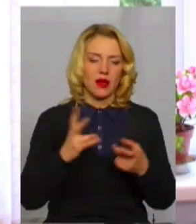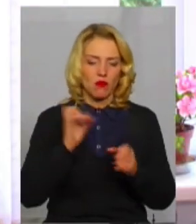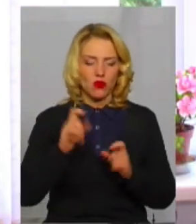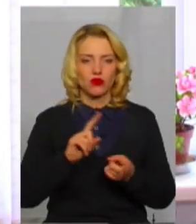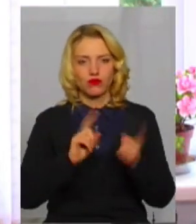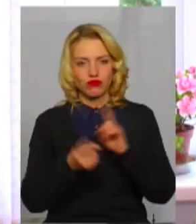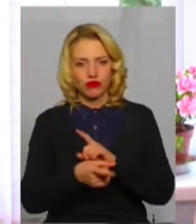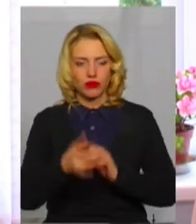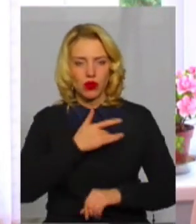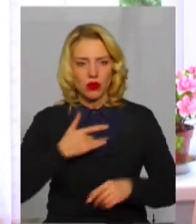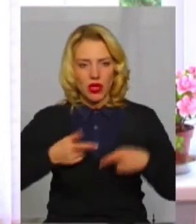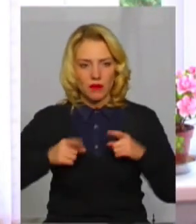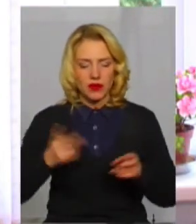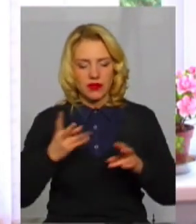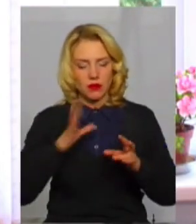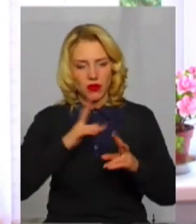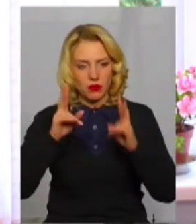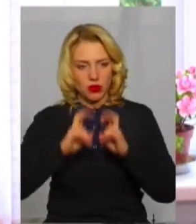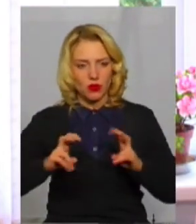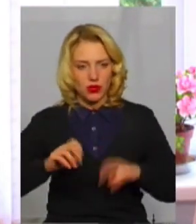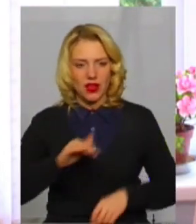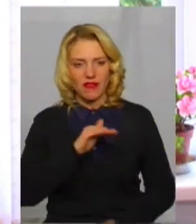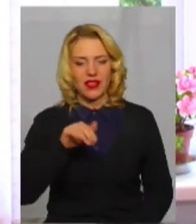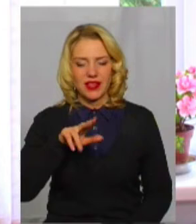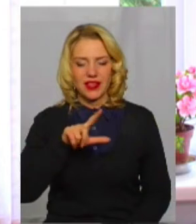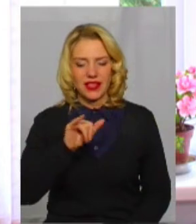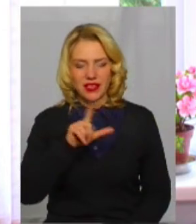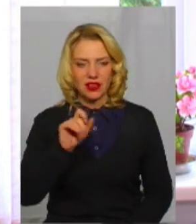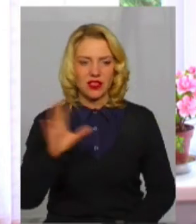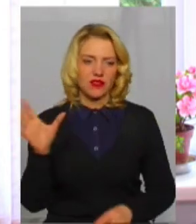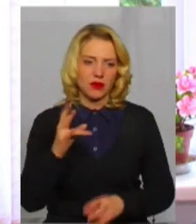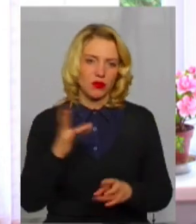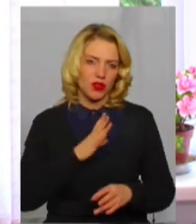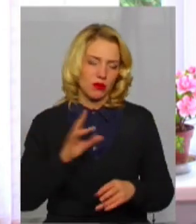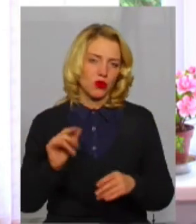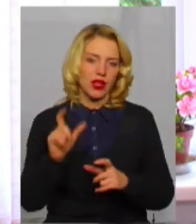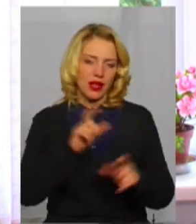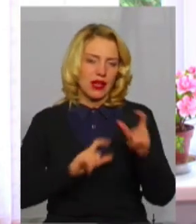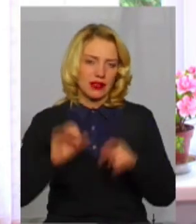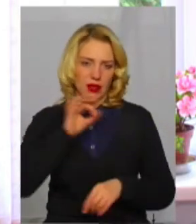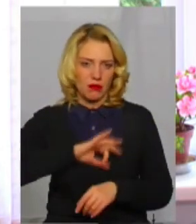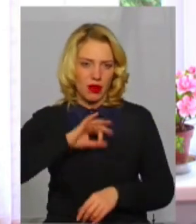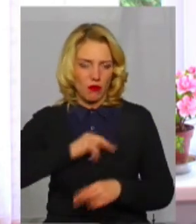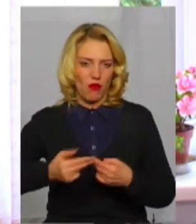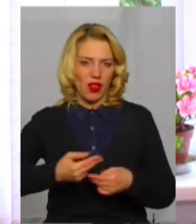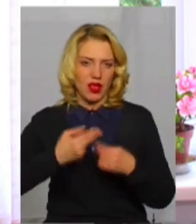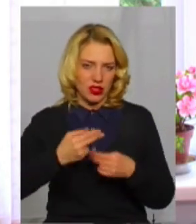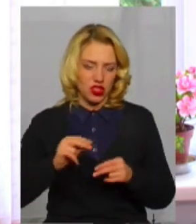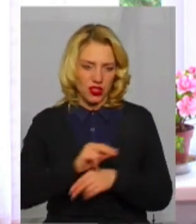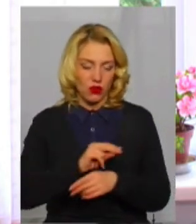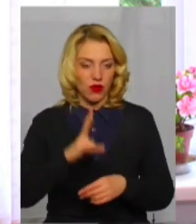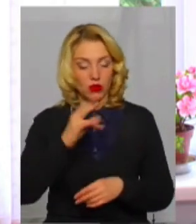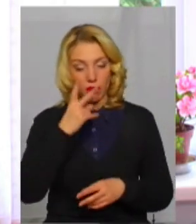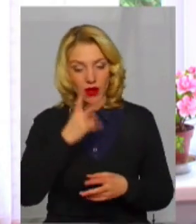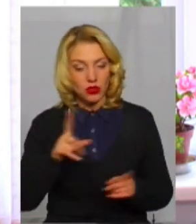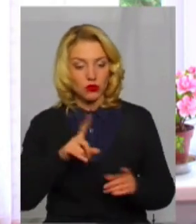бути обстежені у фтизіатра, і всі вони повинні були отримати хіміопрофілактичне лікування. Але, як ми бачимо, після